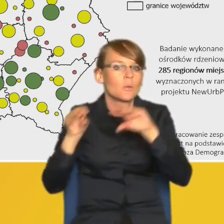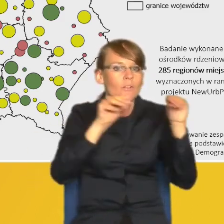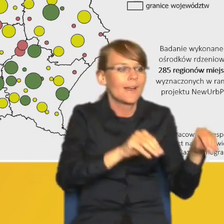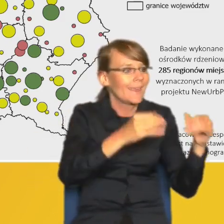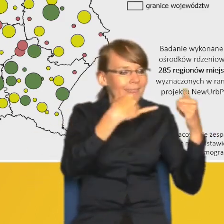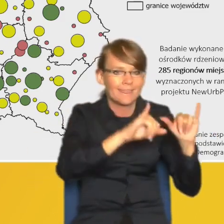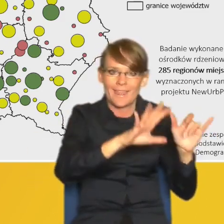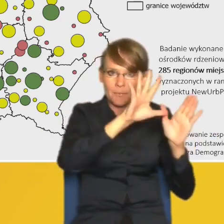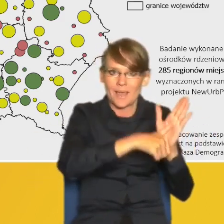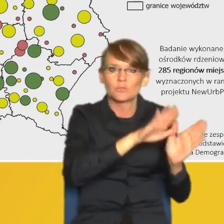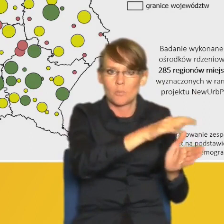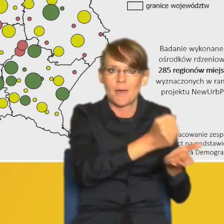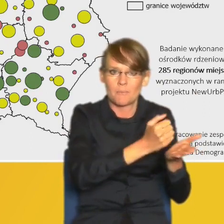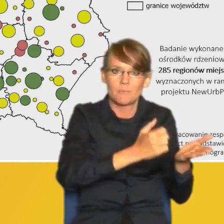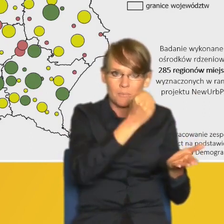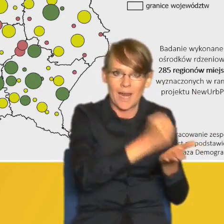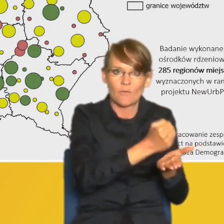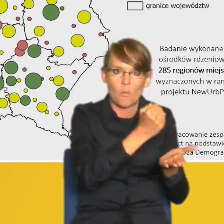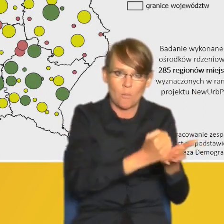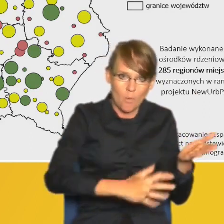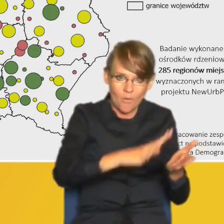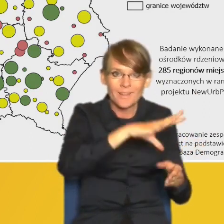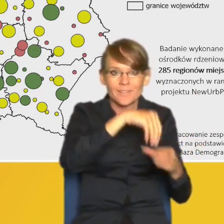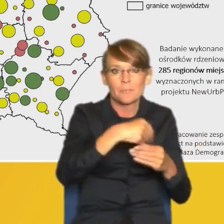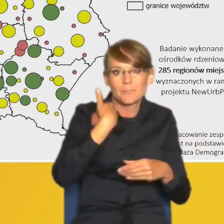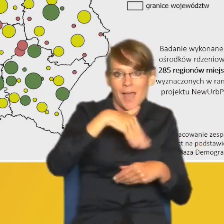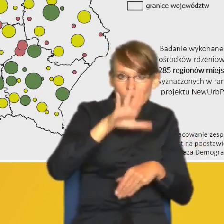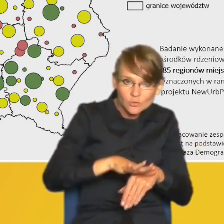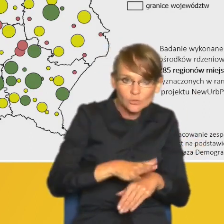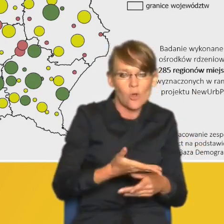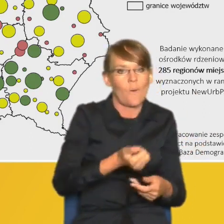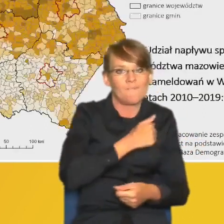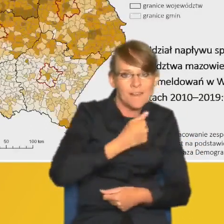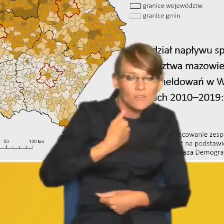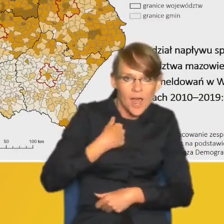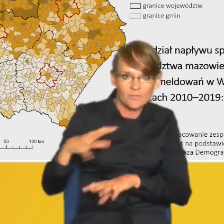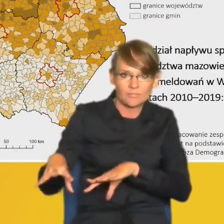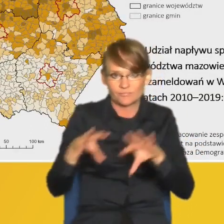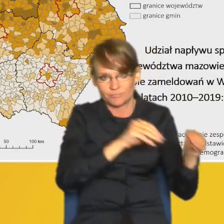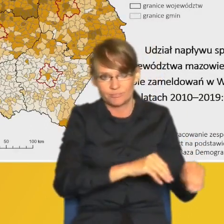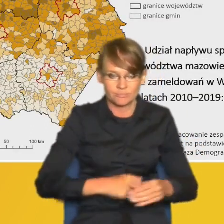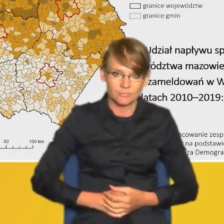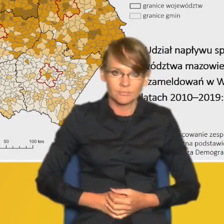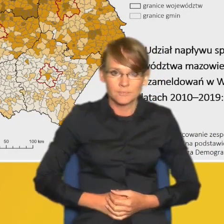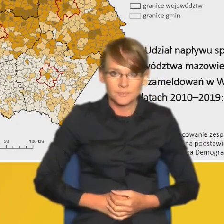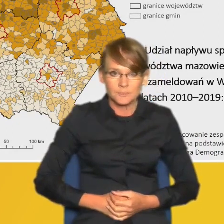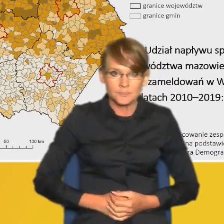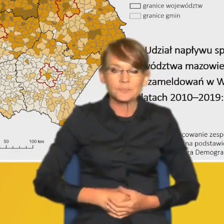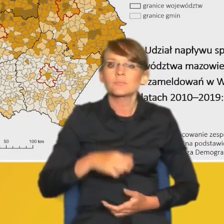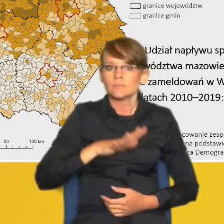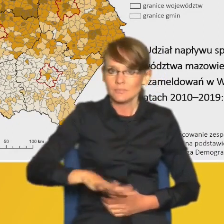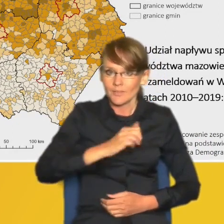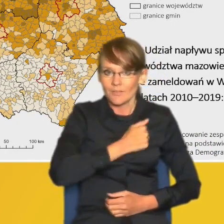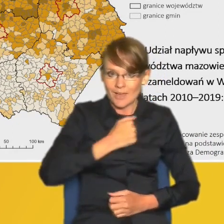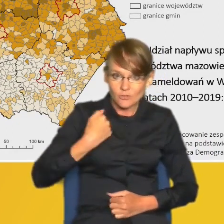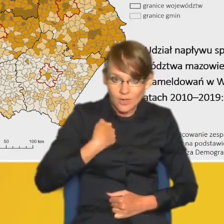na prawach powiatu, w tym Białegostoku i Warszawy. Jeżeli mówimy o Warszawie, to